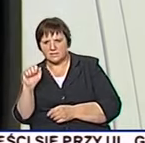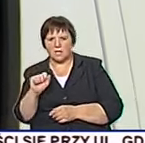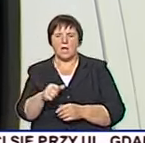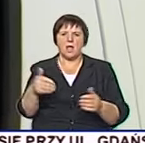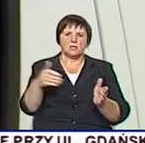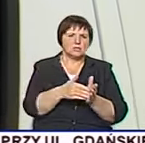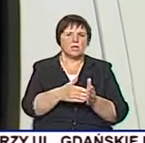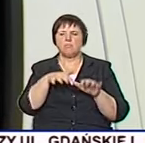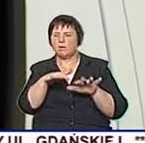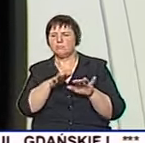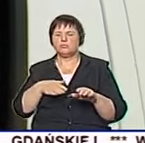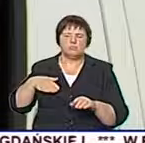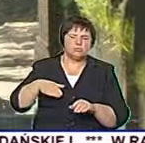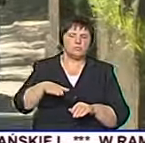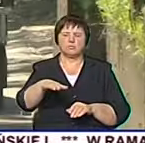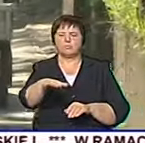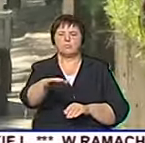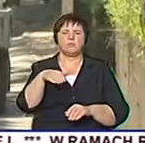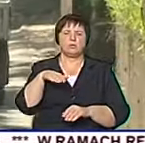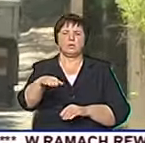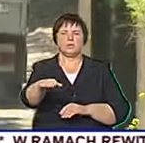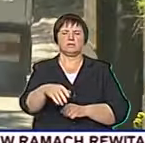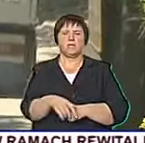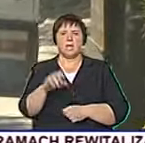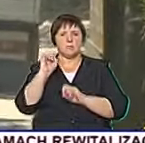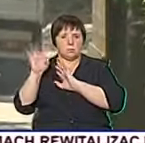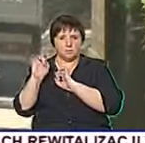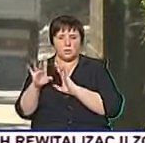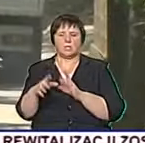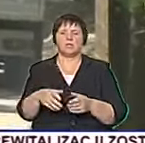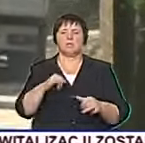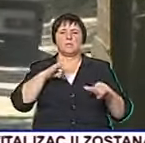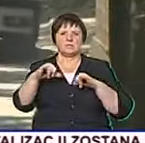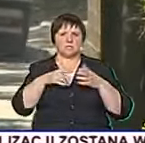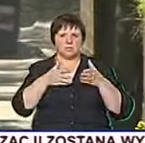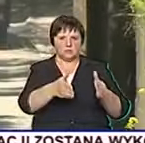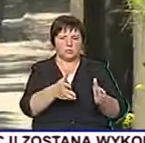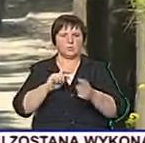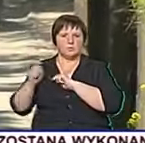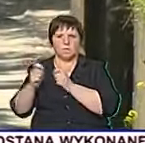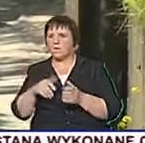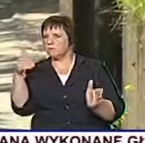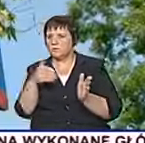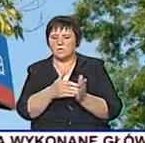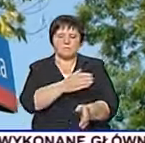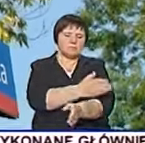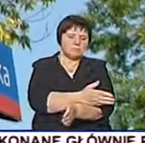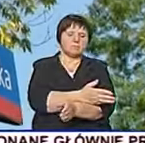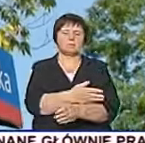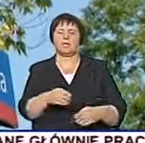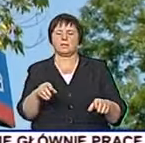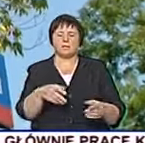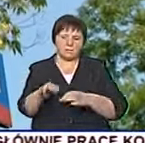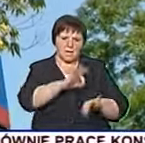dużo objechać naokoło? Dużo, bardzo dużo. Jak poinformował nas Zarząd Druki Transportu, trzeba naprawić nawierzchnię skrzyżowania, stąd czasowe